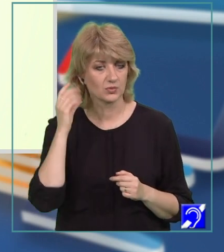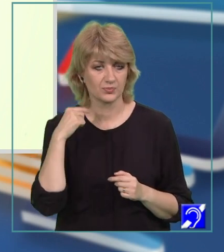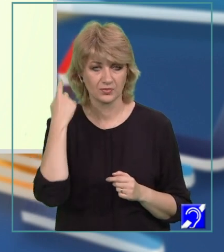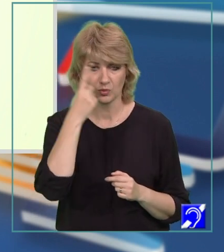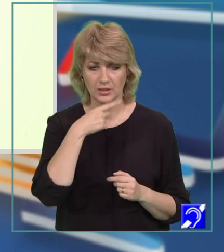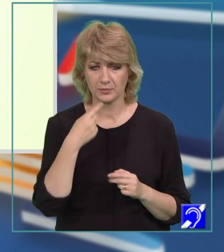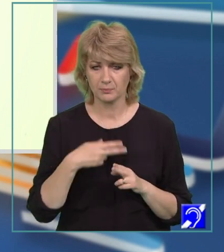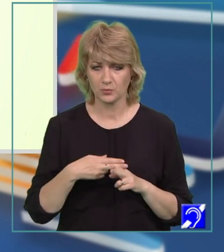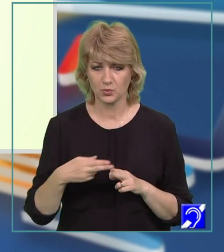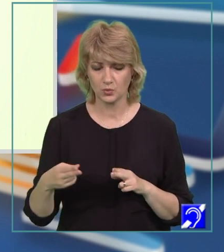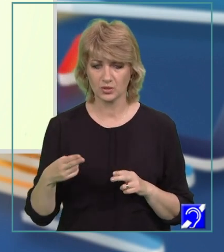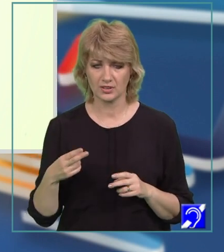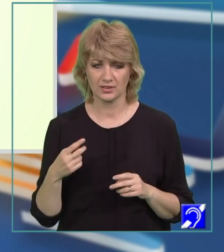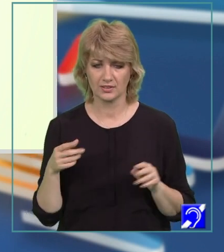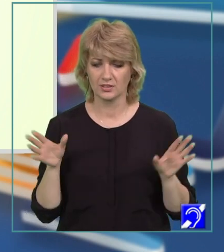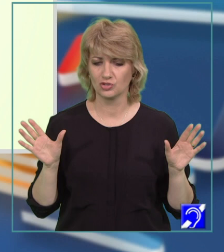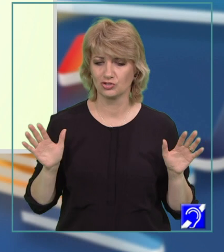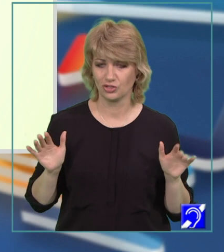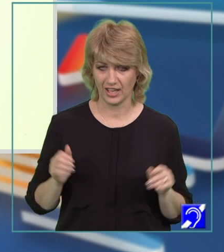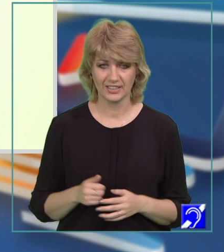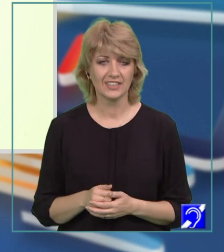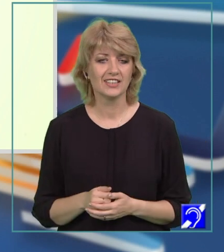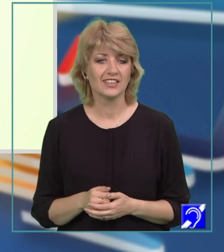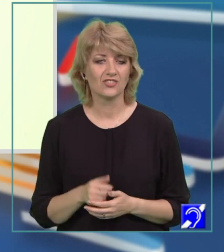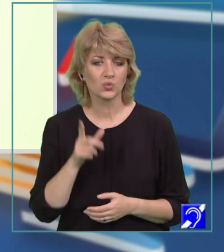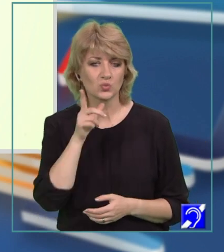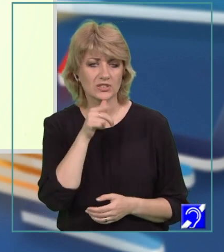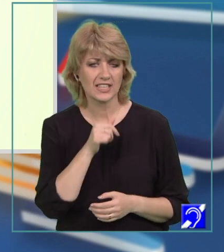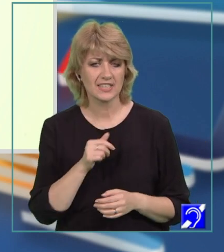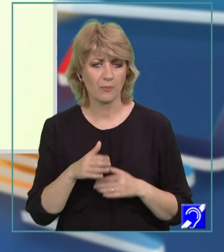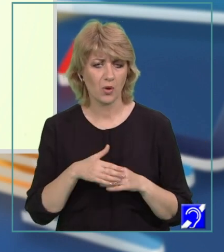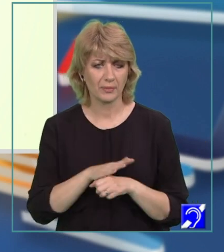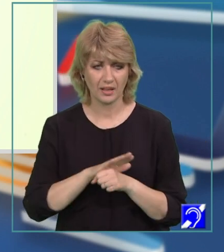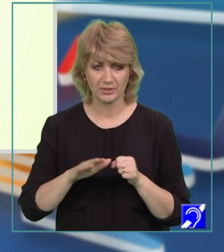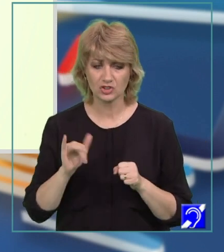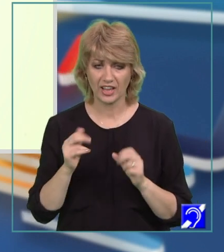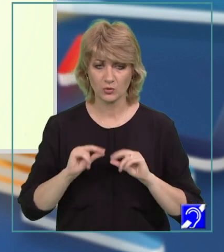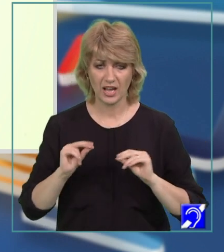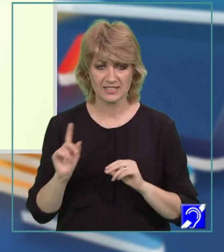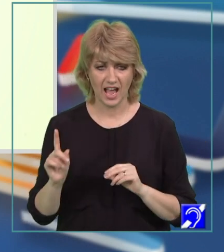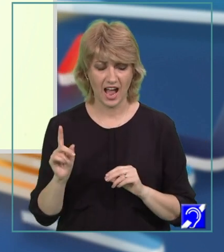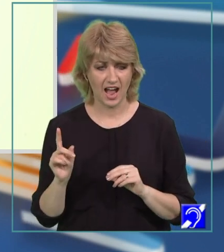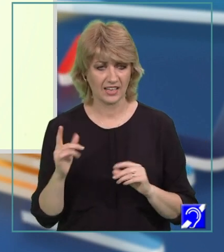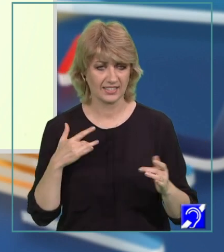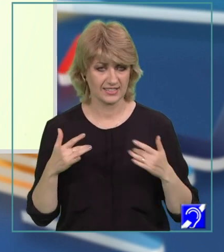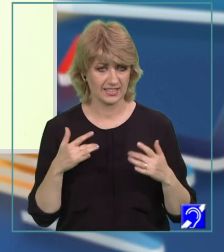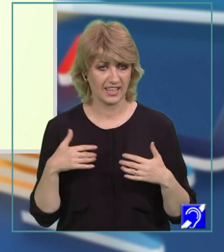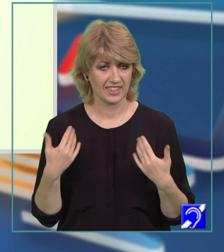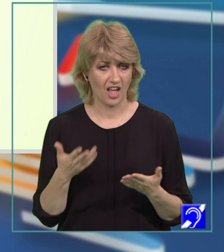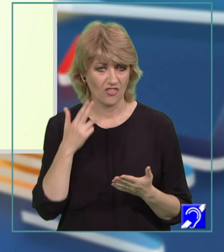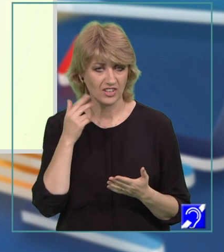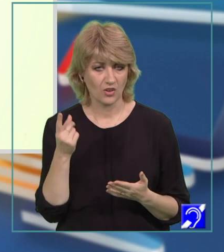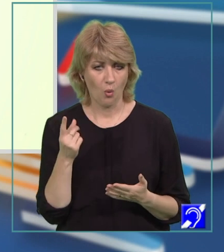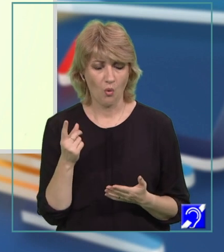pur, cu trăsături îngerești. Frumusețea aproape de plină și educația sa artistică îi dau Antoniei o